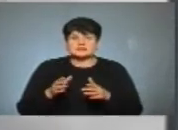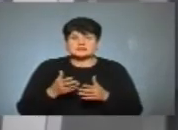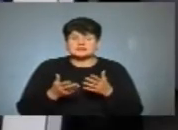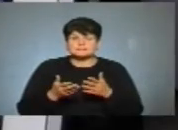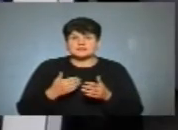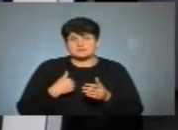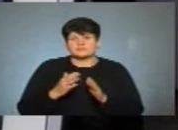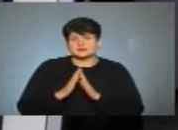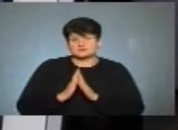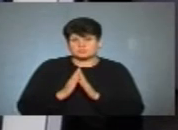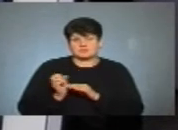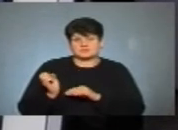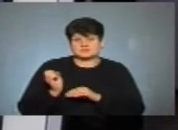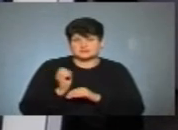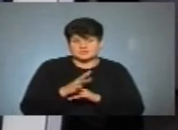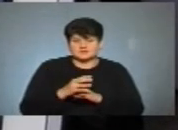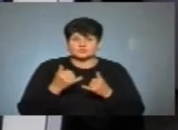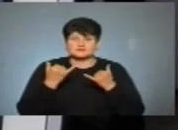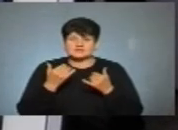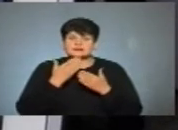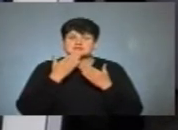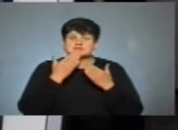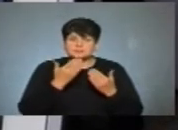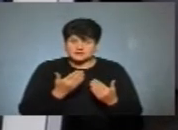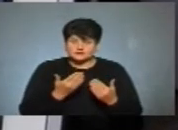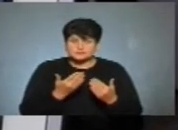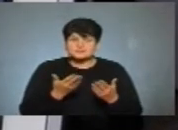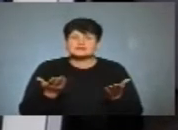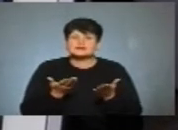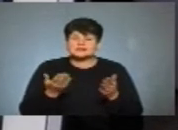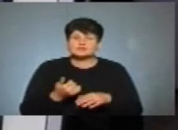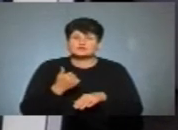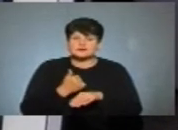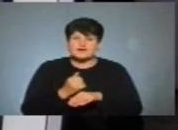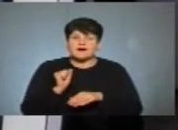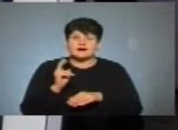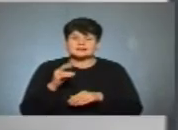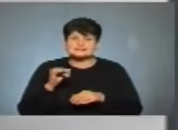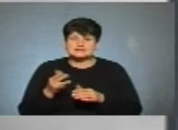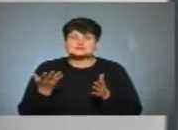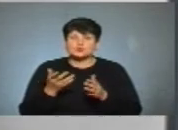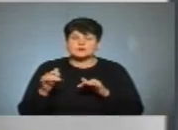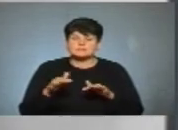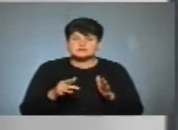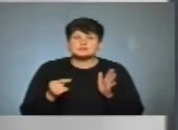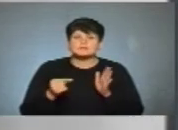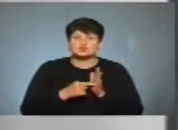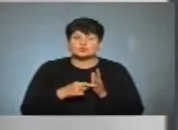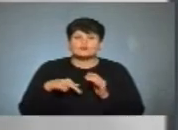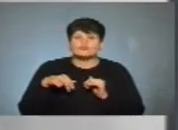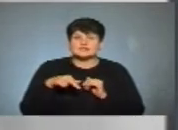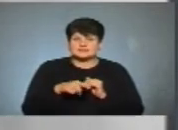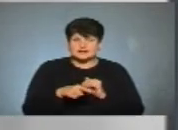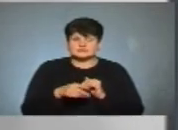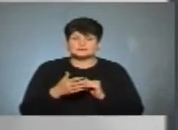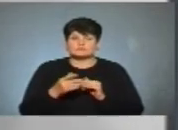просили, ми би скинули. Тому ми зараз вас запитуємо, які основні акценти, якою місією, з якою метою ви йдете у